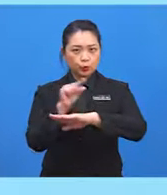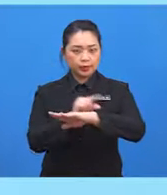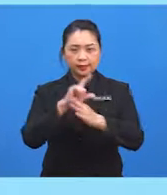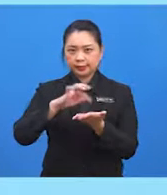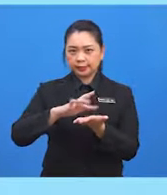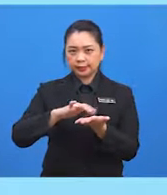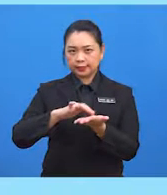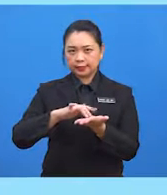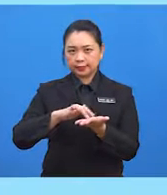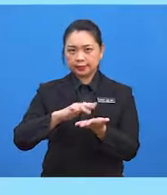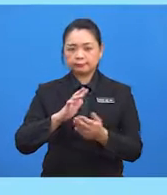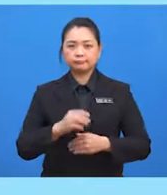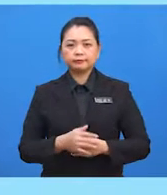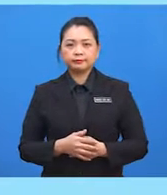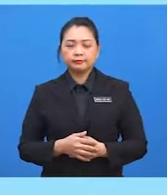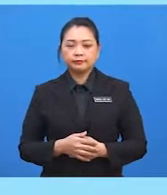kalkulator.